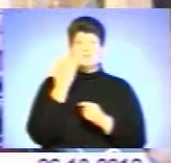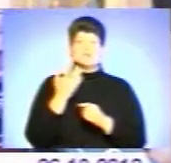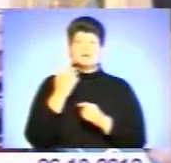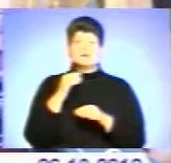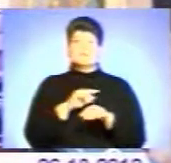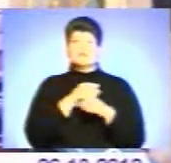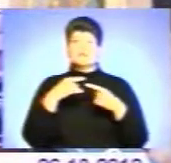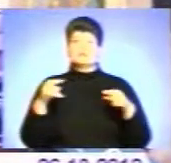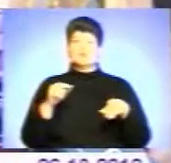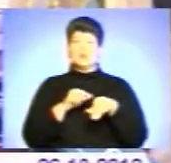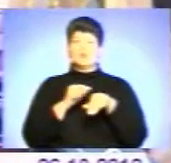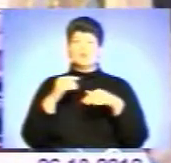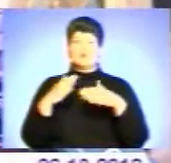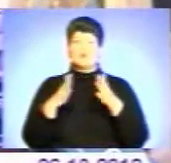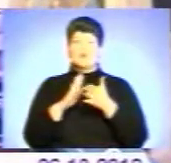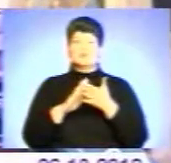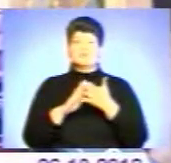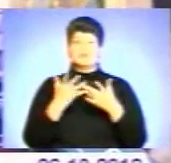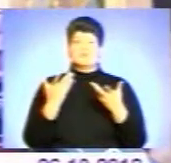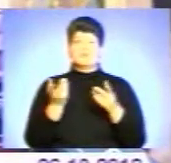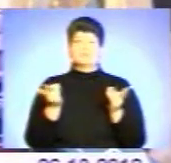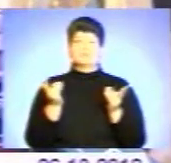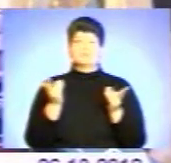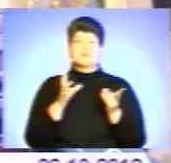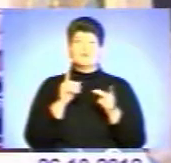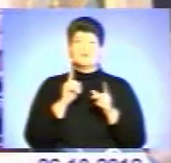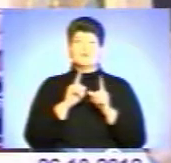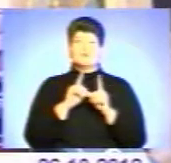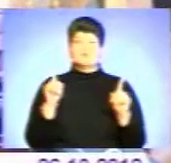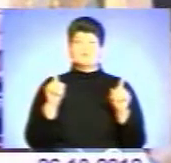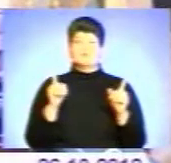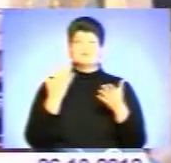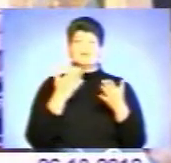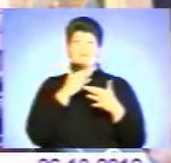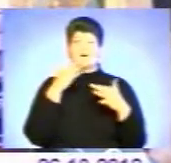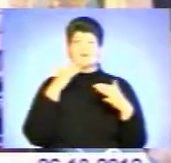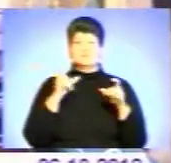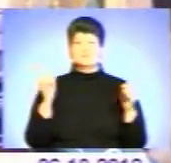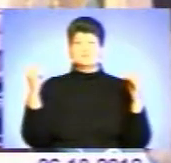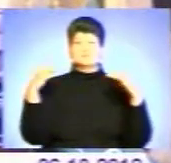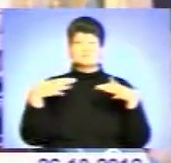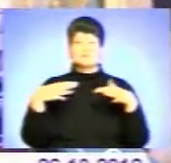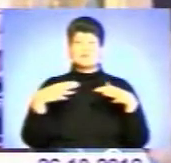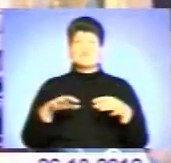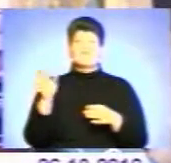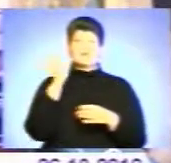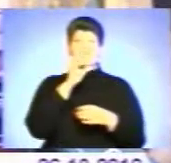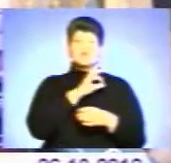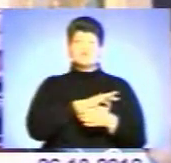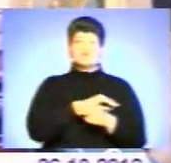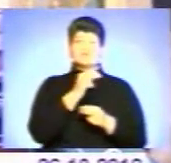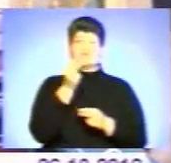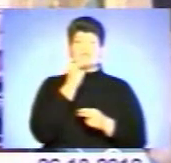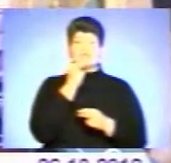дотиканні. Особливо після відвідування місць масового скупчення людей. Використовувати в